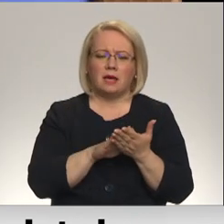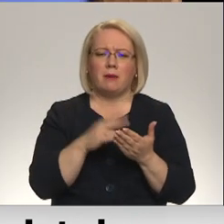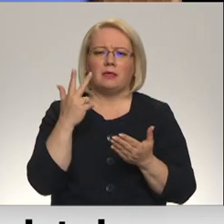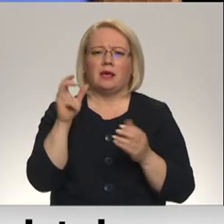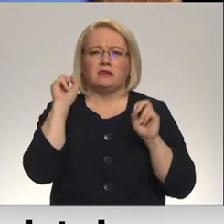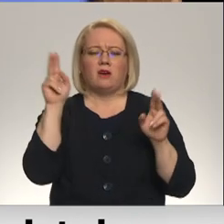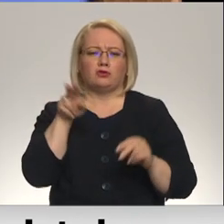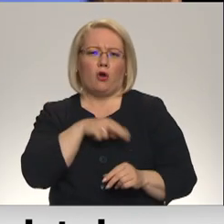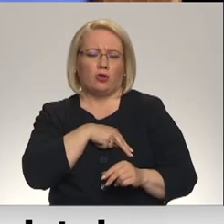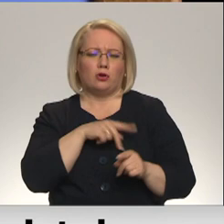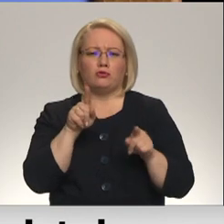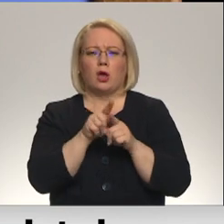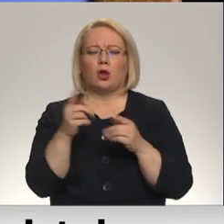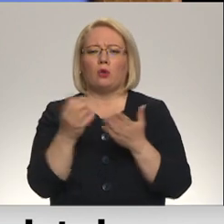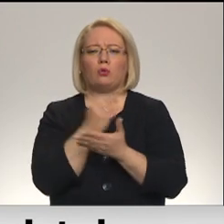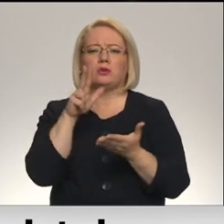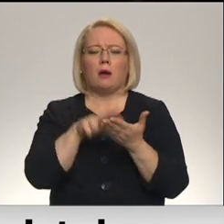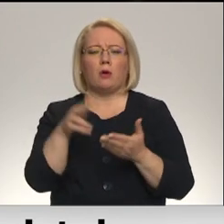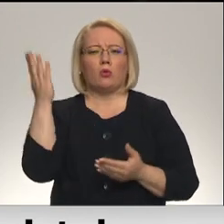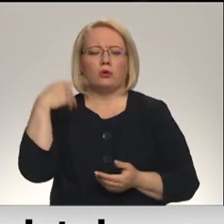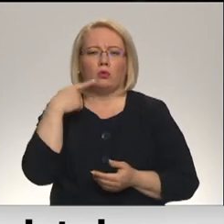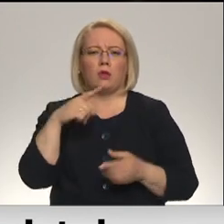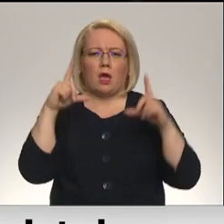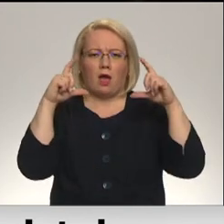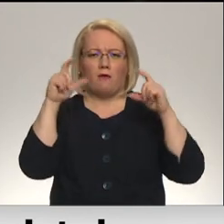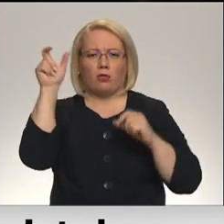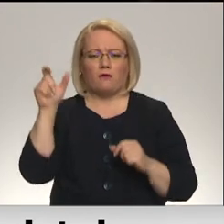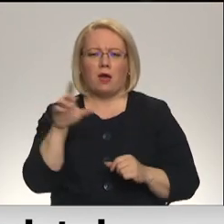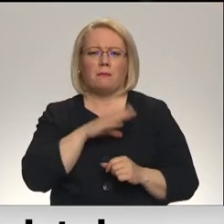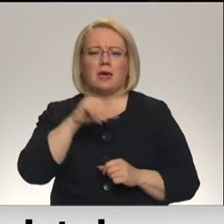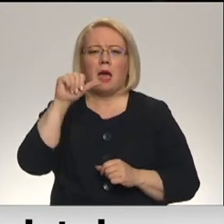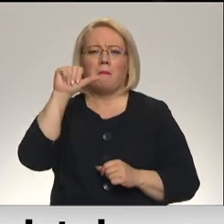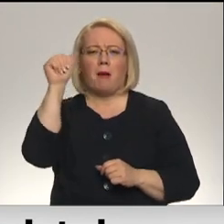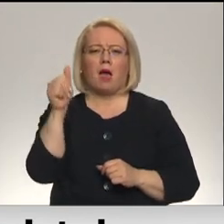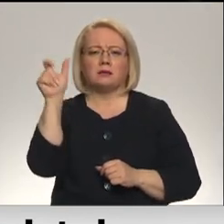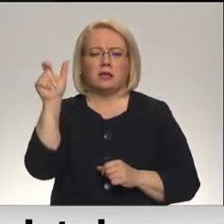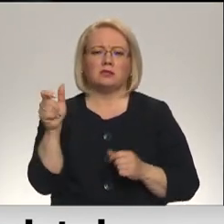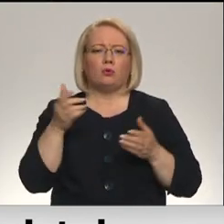apstiprinājums kādreiz teoretiskajiem minējumiem, ka fotogrāfs bijis mākslinieks jau kopš dzimšanas.